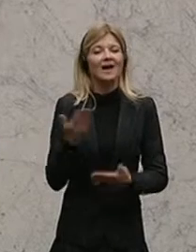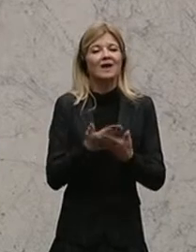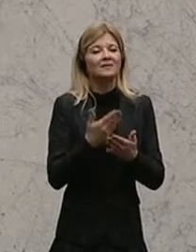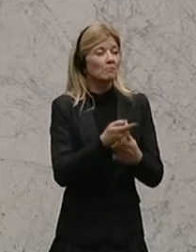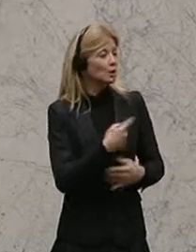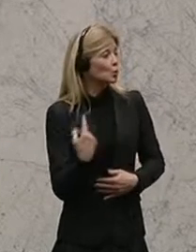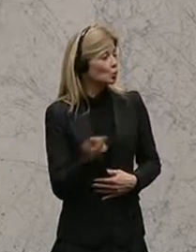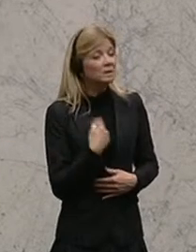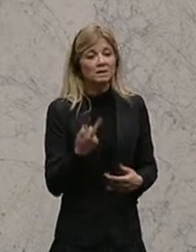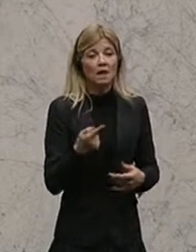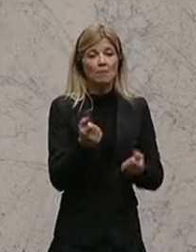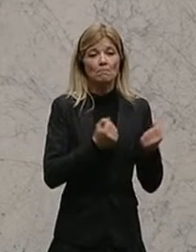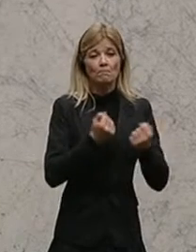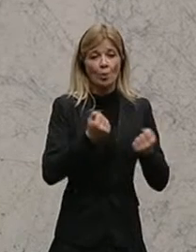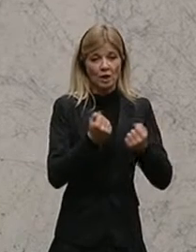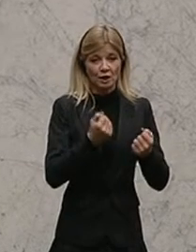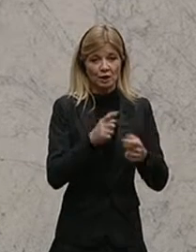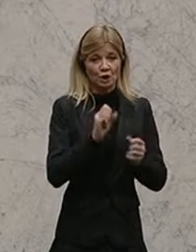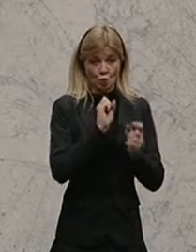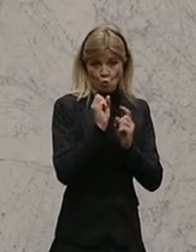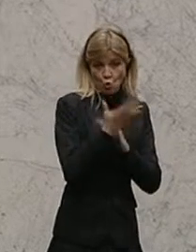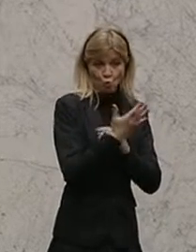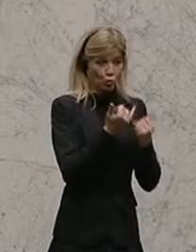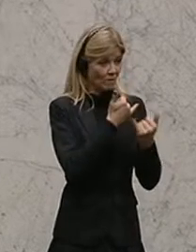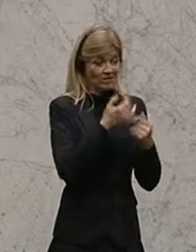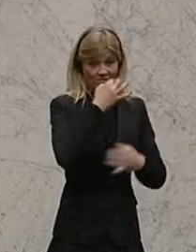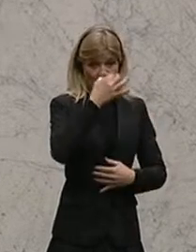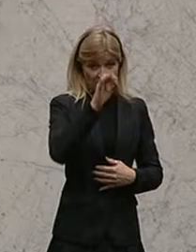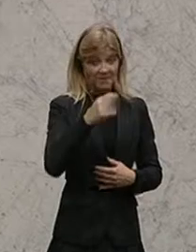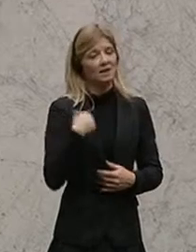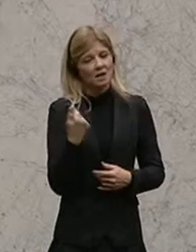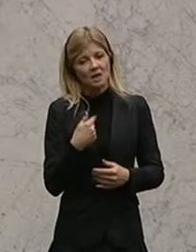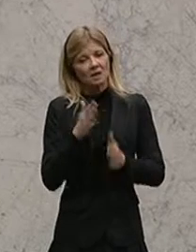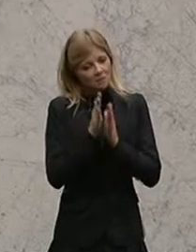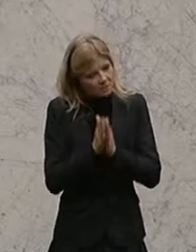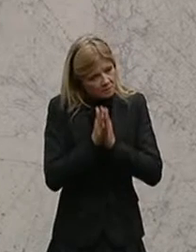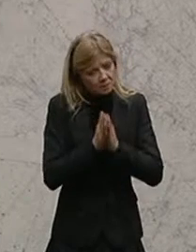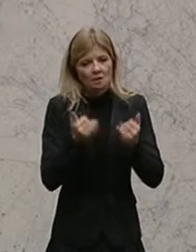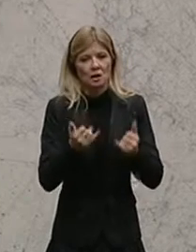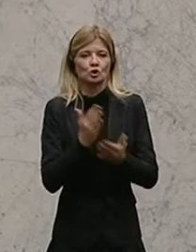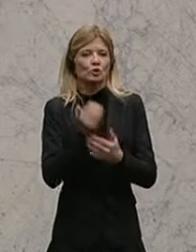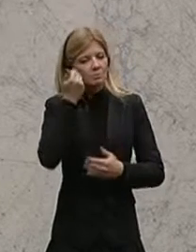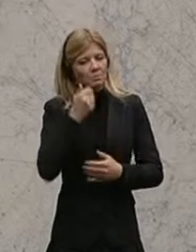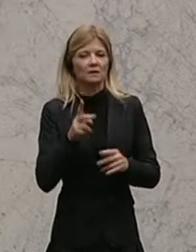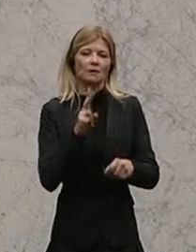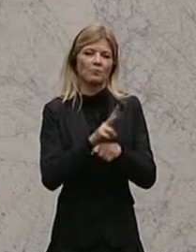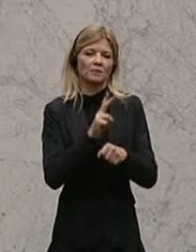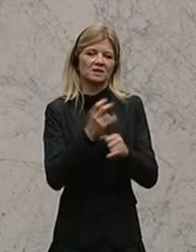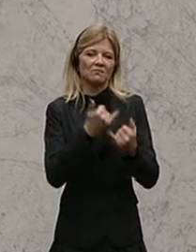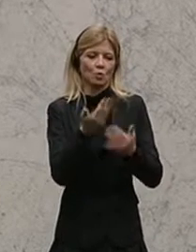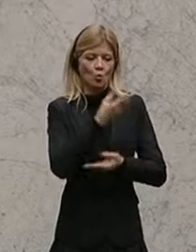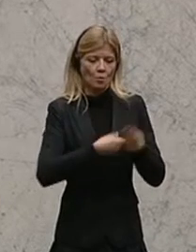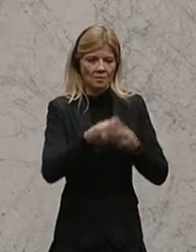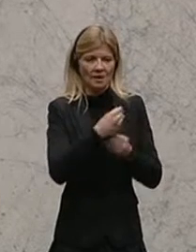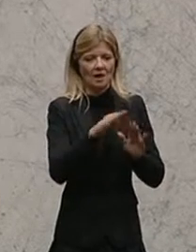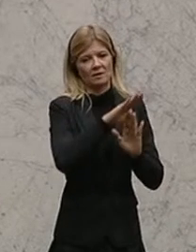ersuche ich jetzt schon um sorgsamen Umgang mit den Regeln, Quellen und auch den Personen. Das neue EU